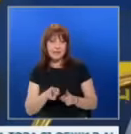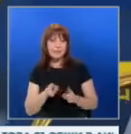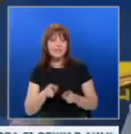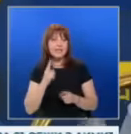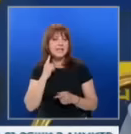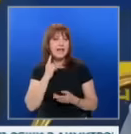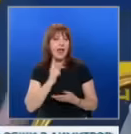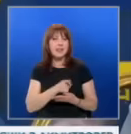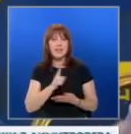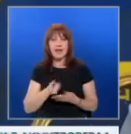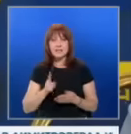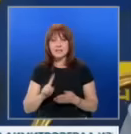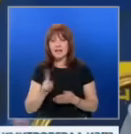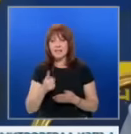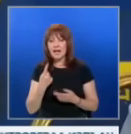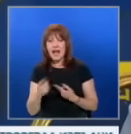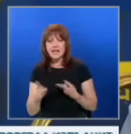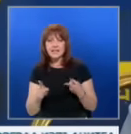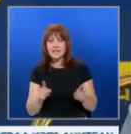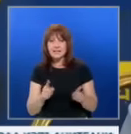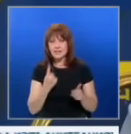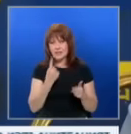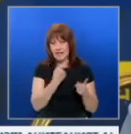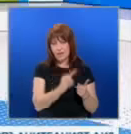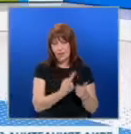наказания да няма приворазлични за един едно, за друг, друго.